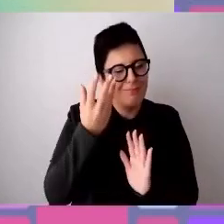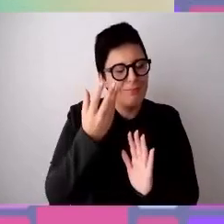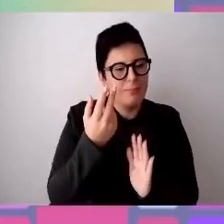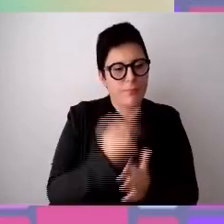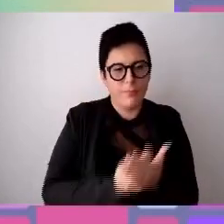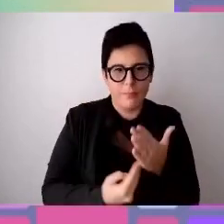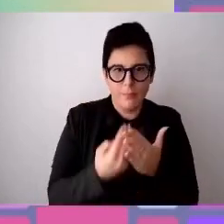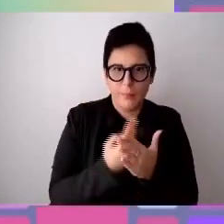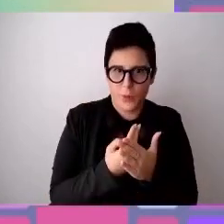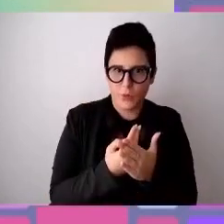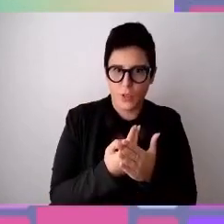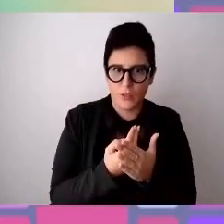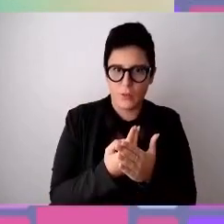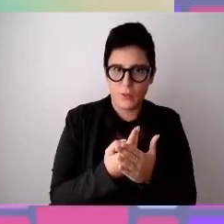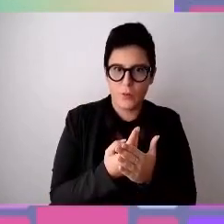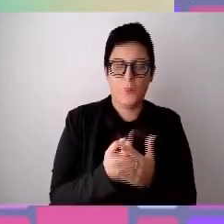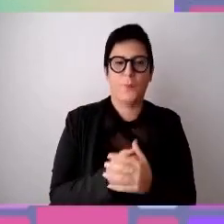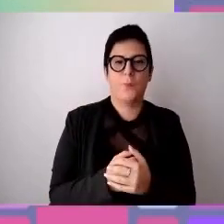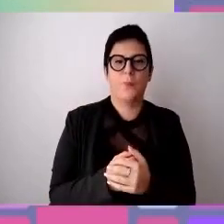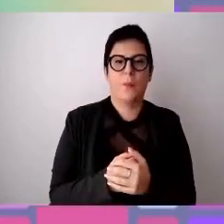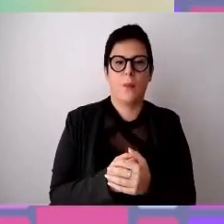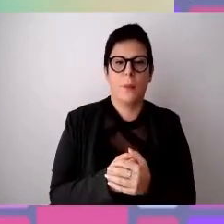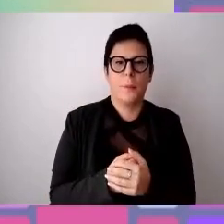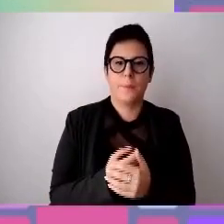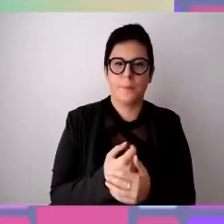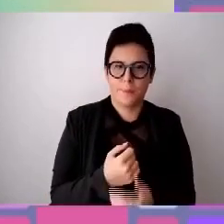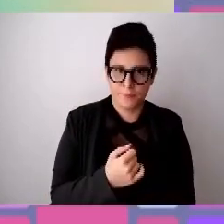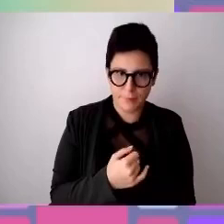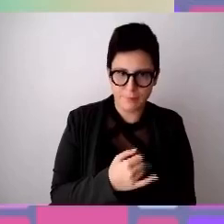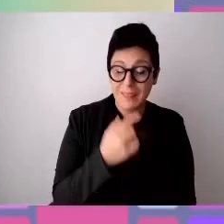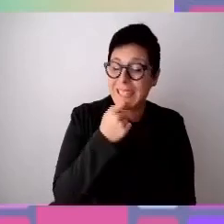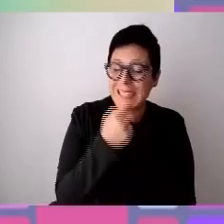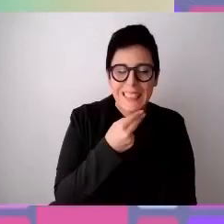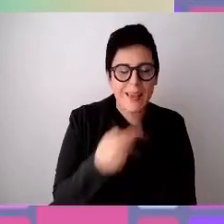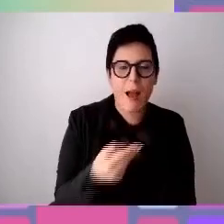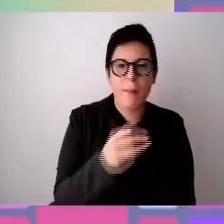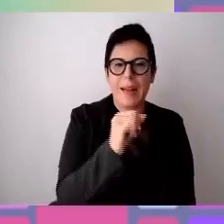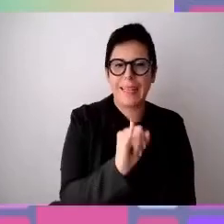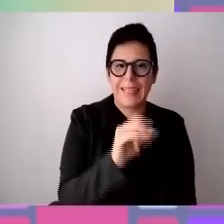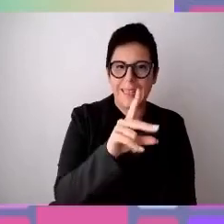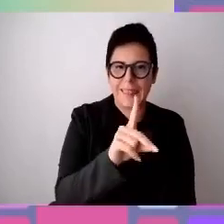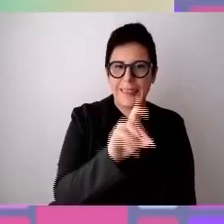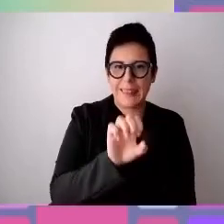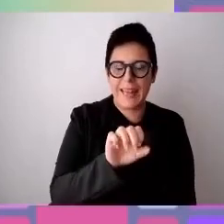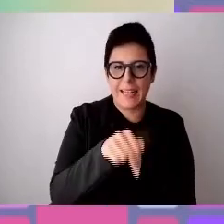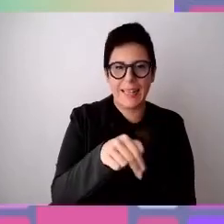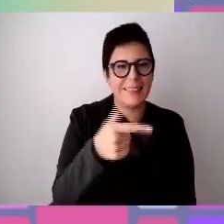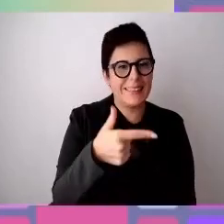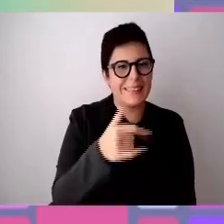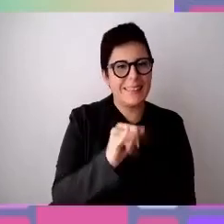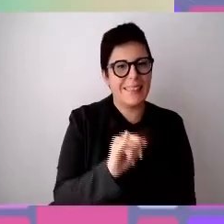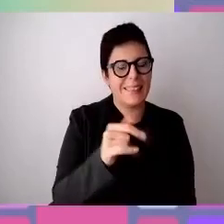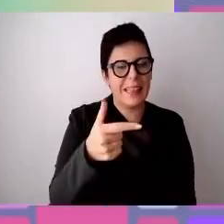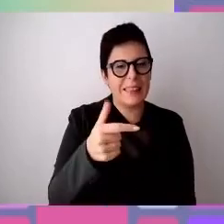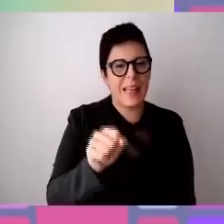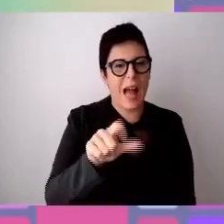Identity Talent, per cercare di far